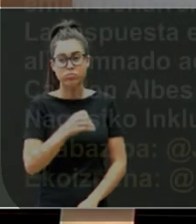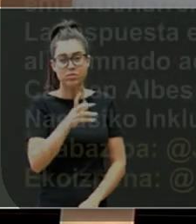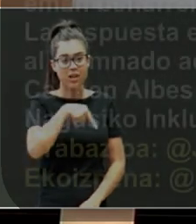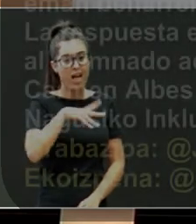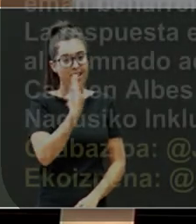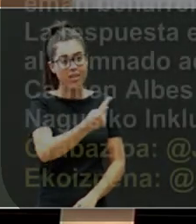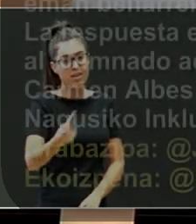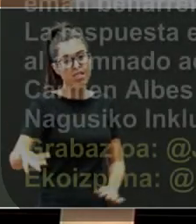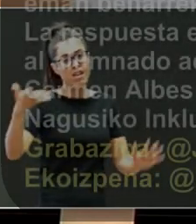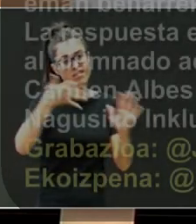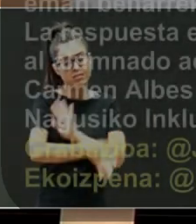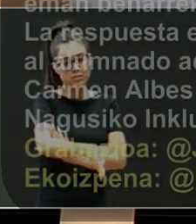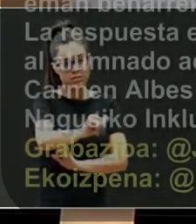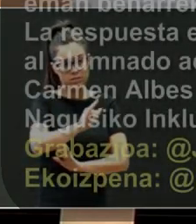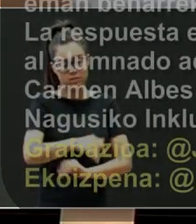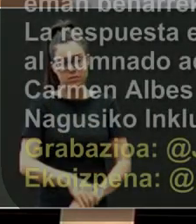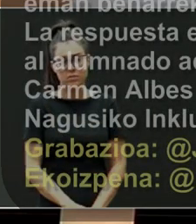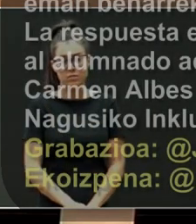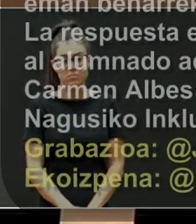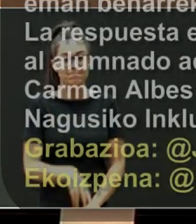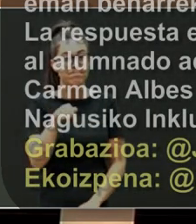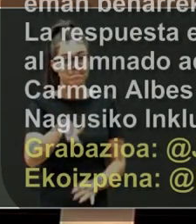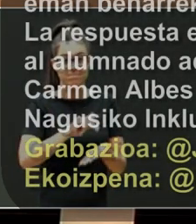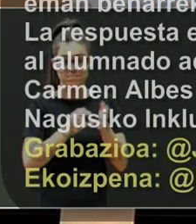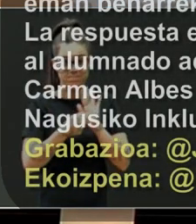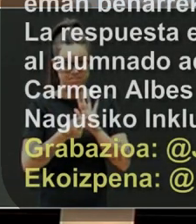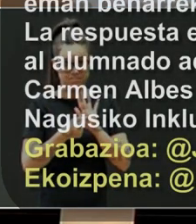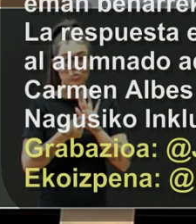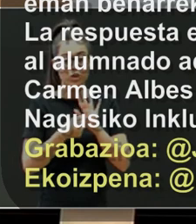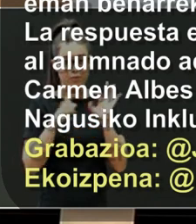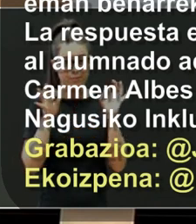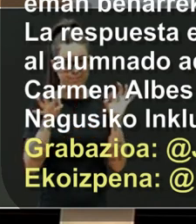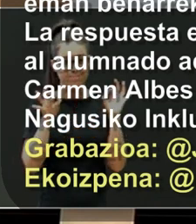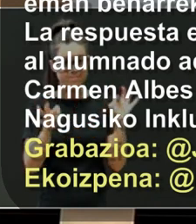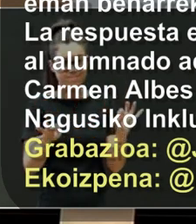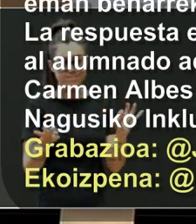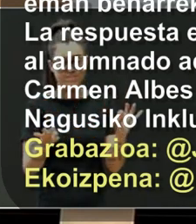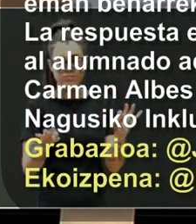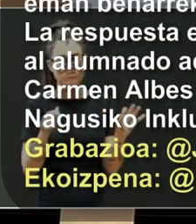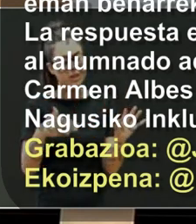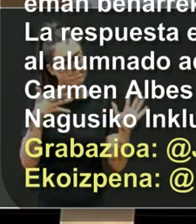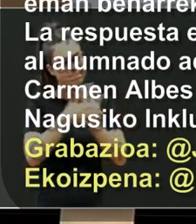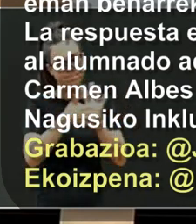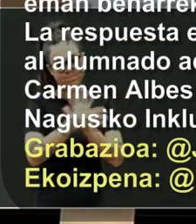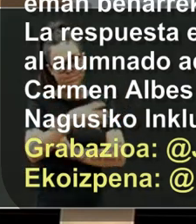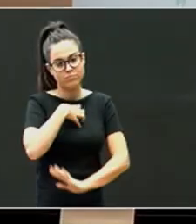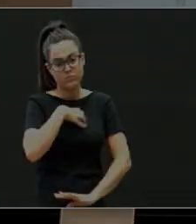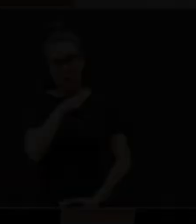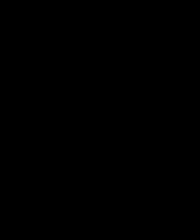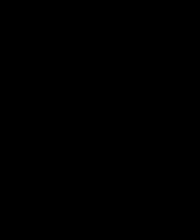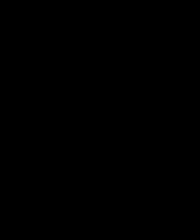esan aia, eta da, bauko proiektua, baina, ez dot oin, asadruko, bestela, bestela, ordu laurden bat